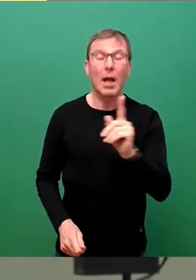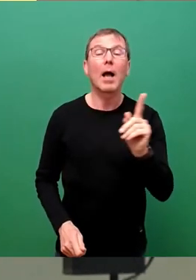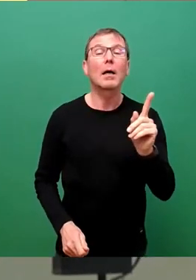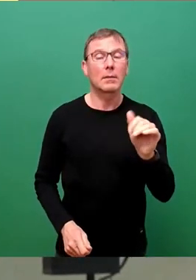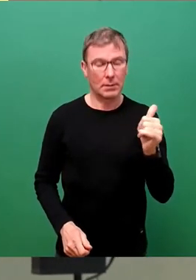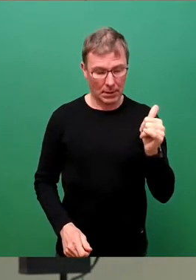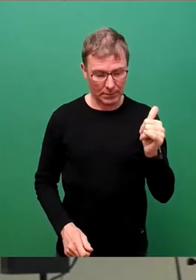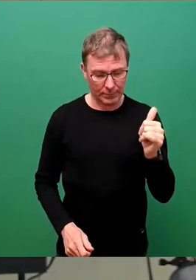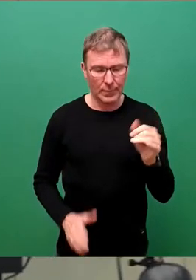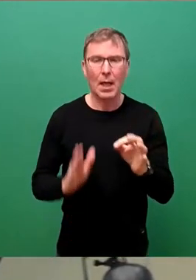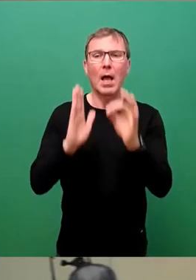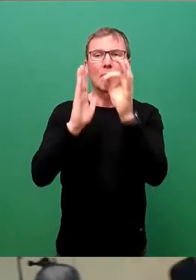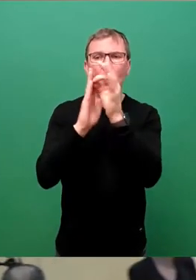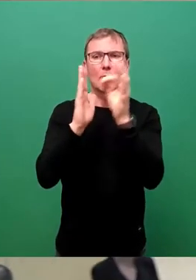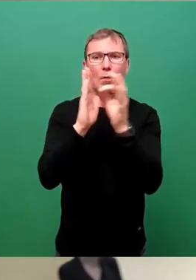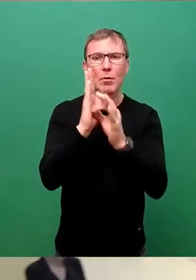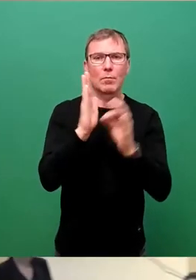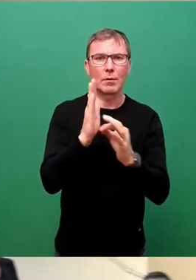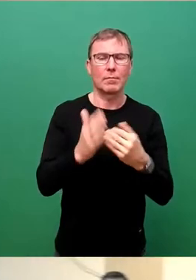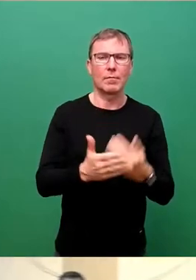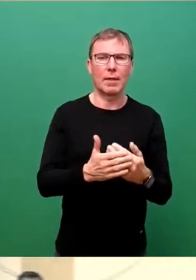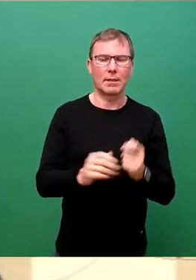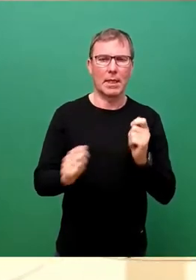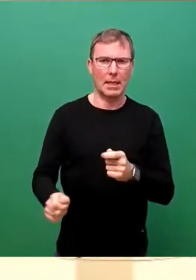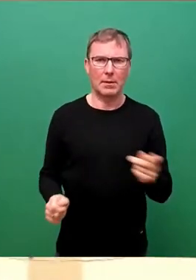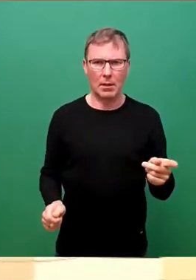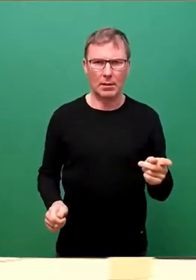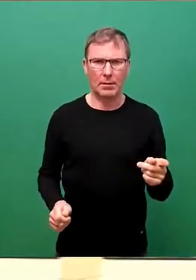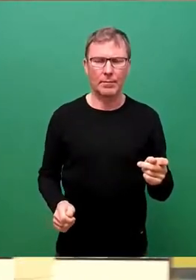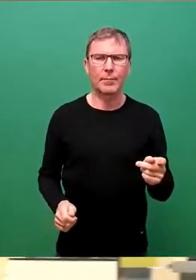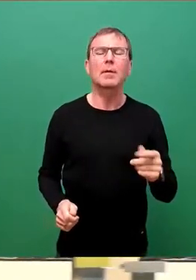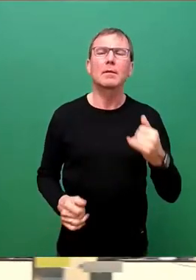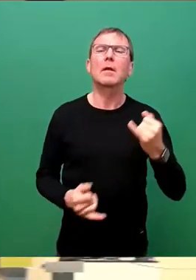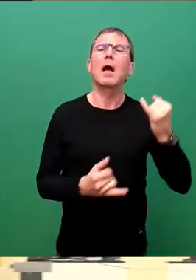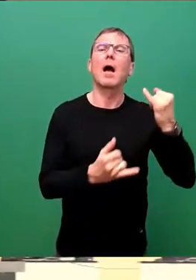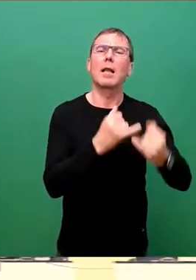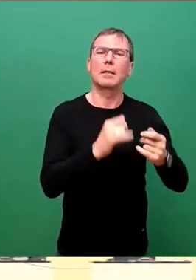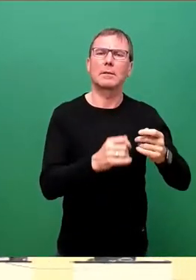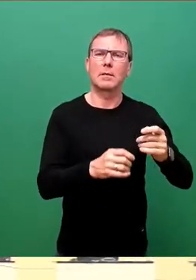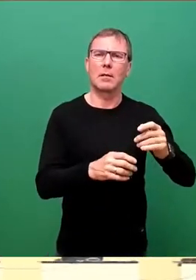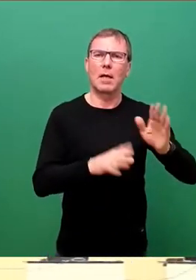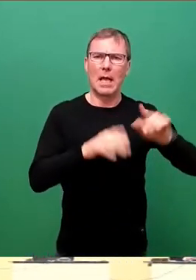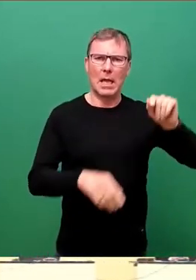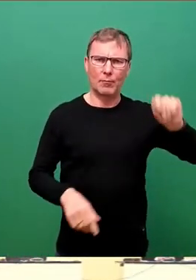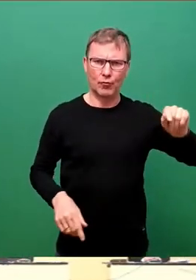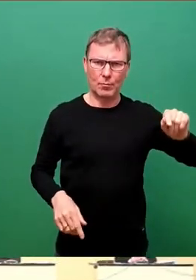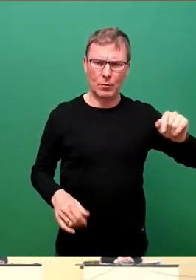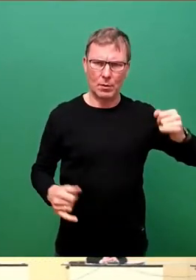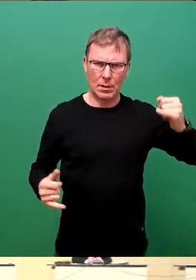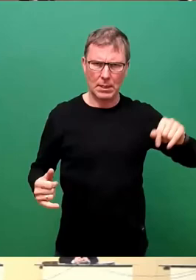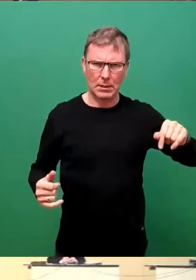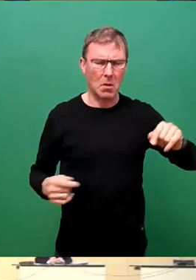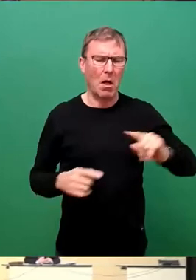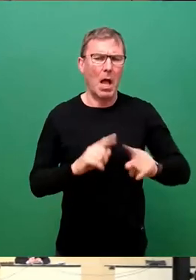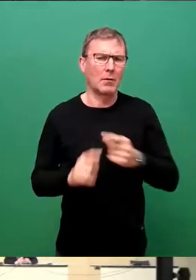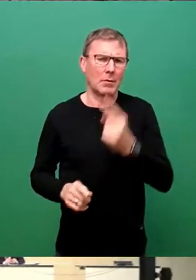Punktweise dann in der finalen Abstimmung dann. Weil als Anderer macht der Klöppel keinen Sinn.